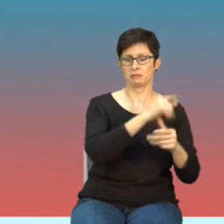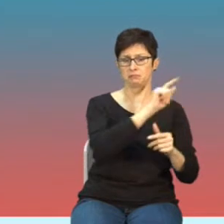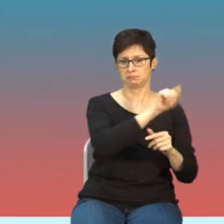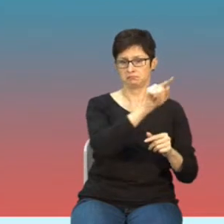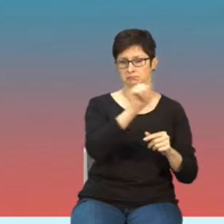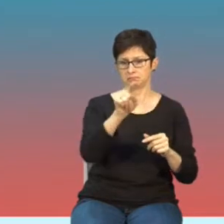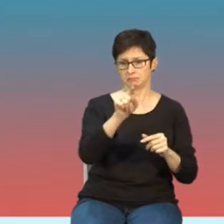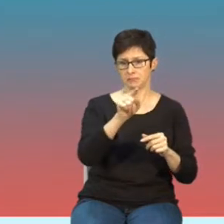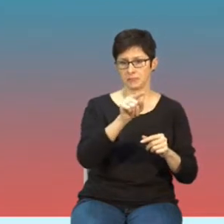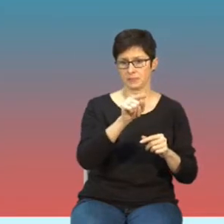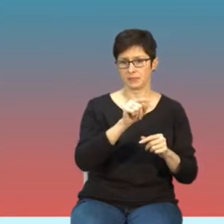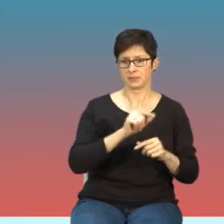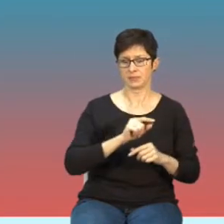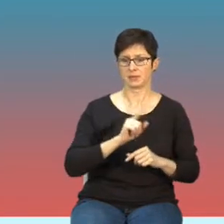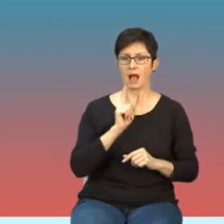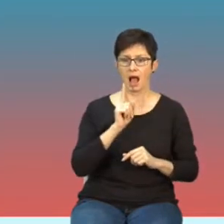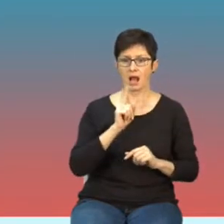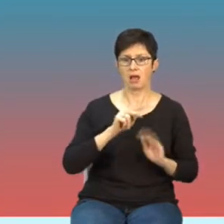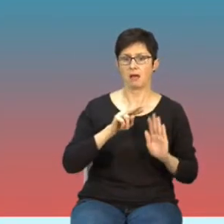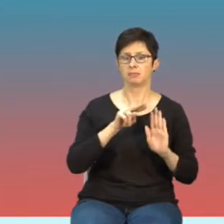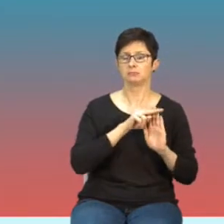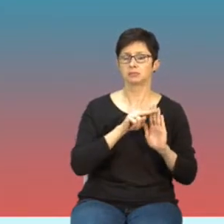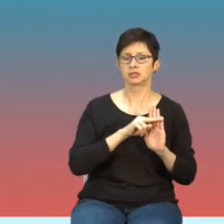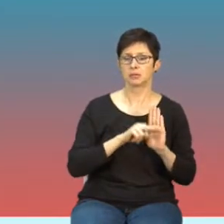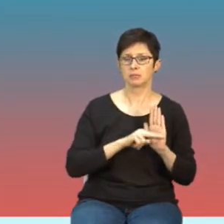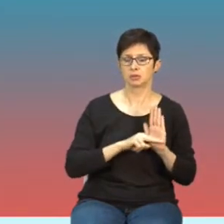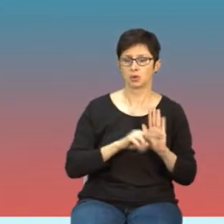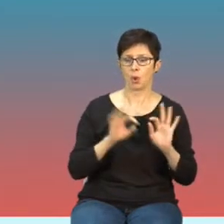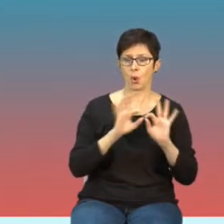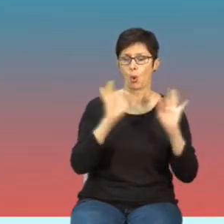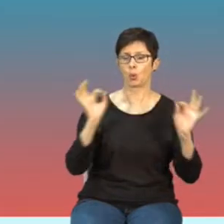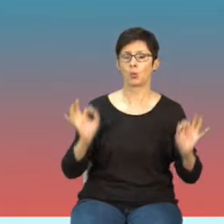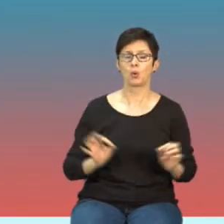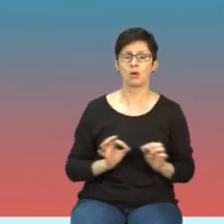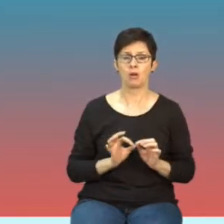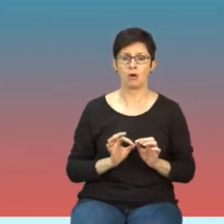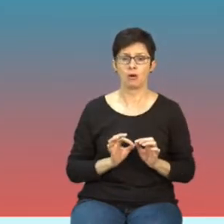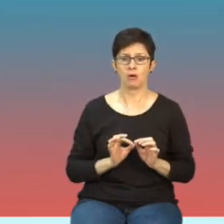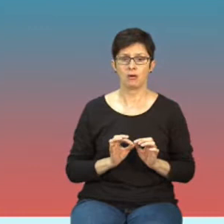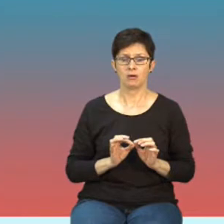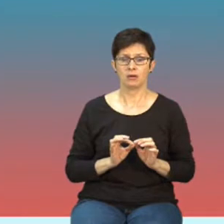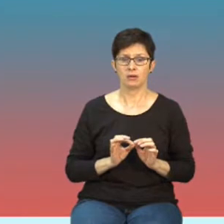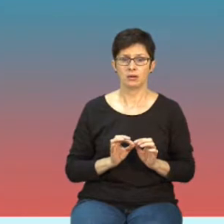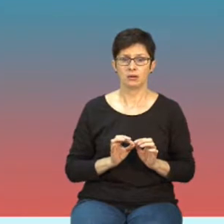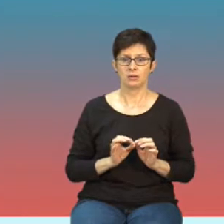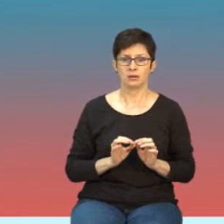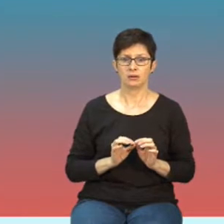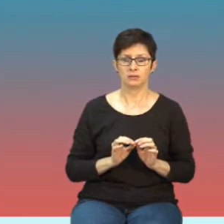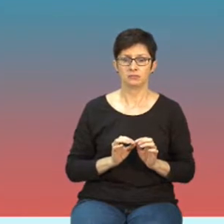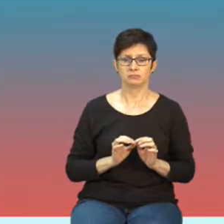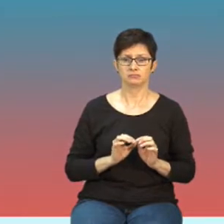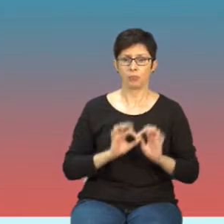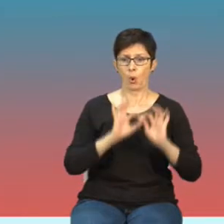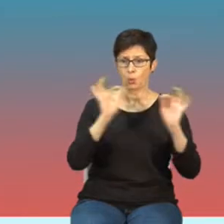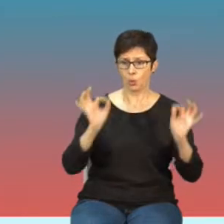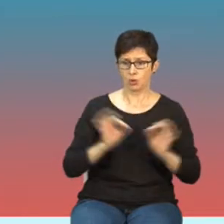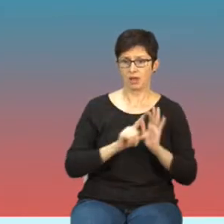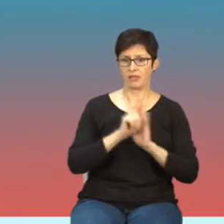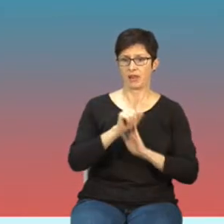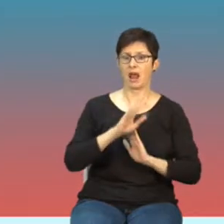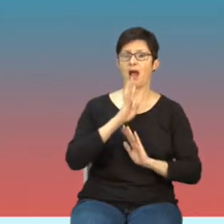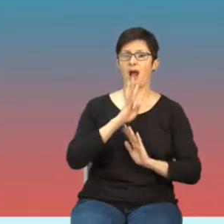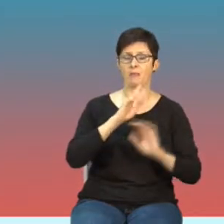Natomiast normatyw ogólno, znaczy federalny dla Stanów Zjednoczonych był